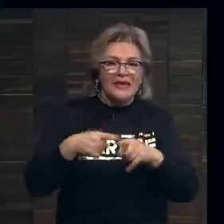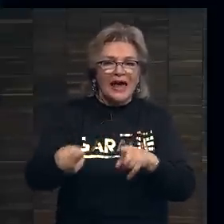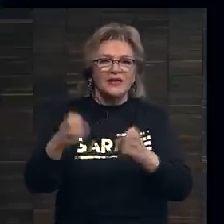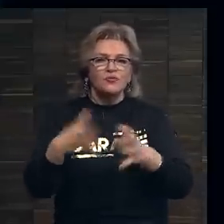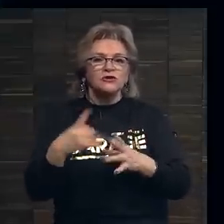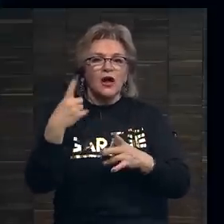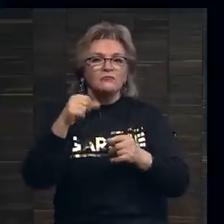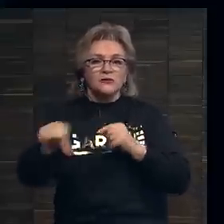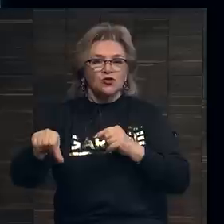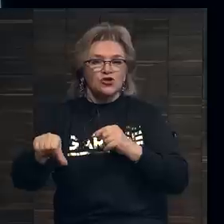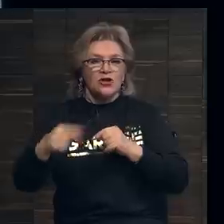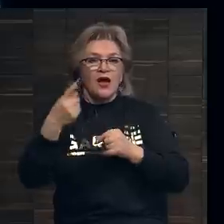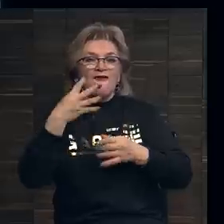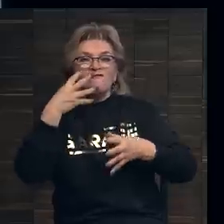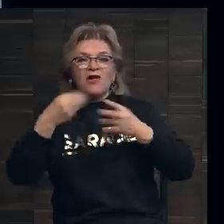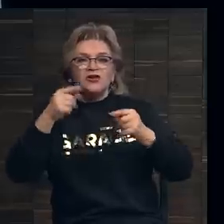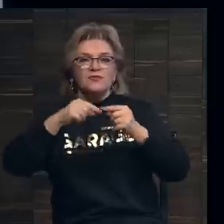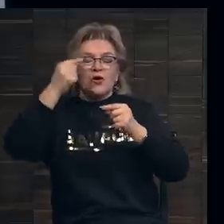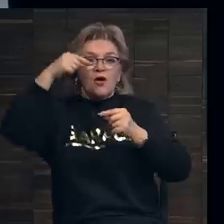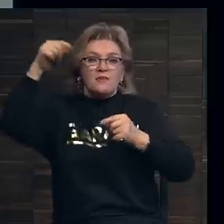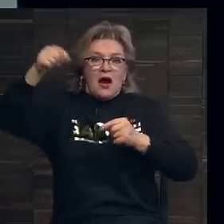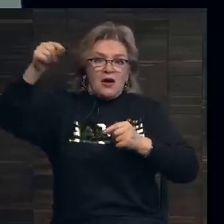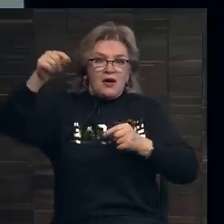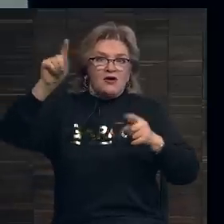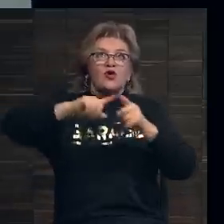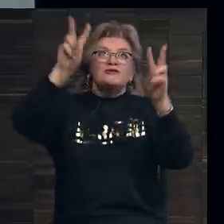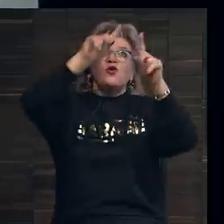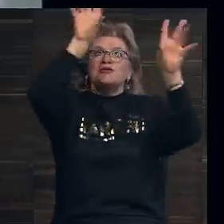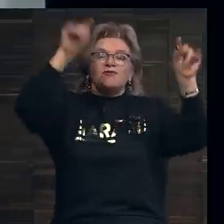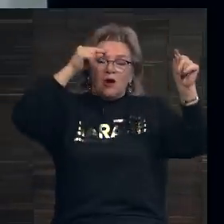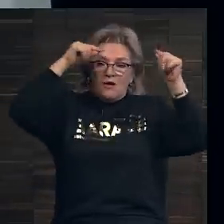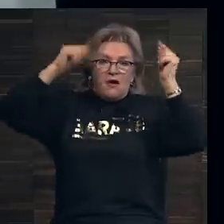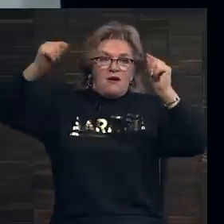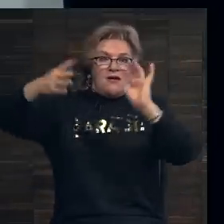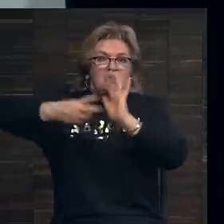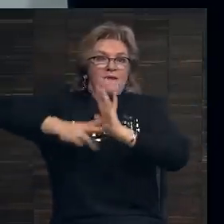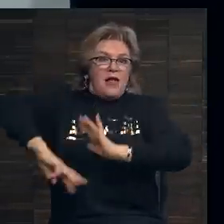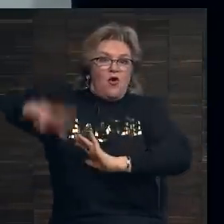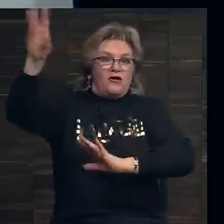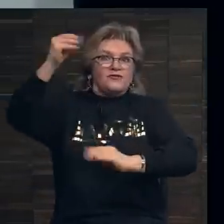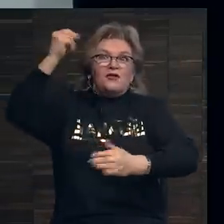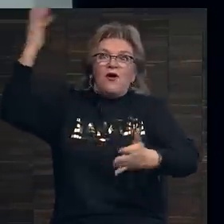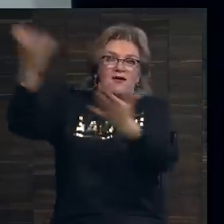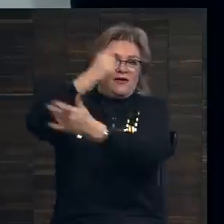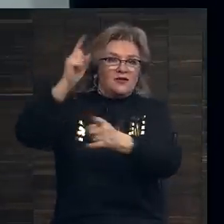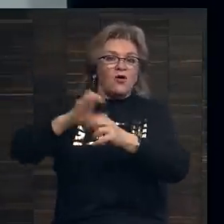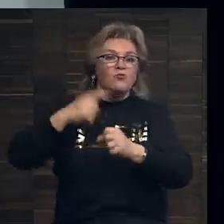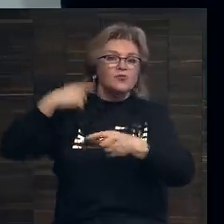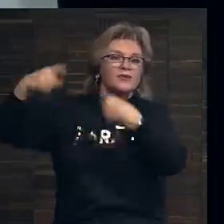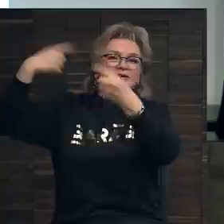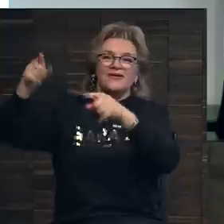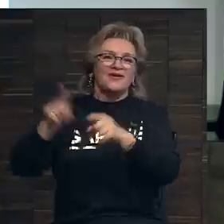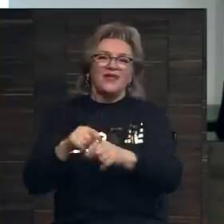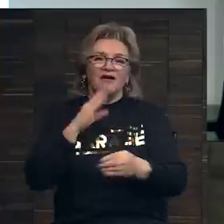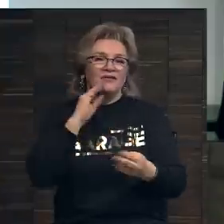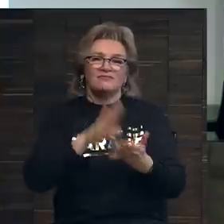просто одно исключение. Один волшебный вечер, когда сошлись звезды и работа сорвала такую цену. Может быть в другой день так